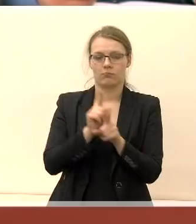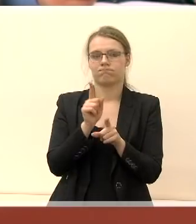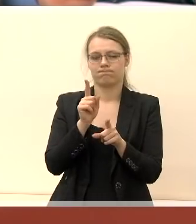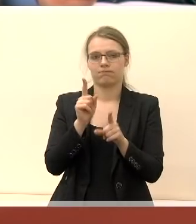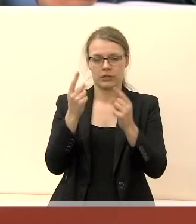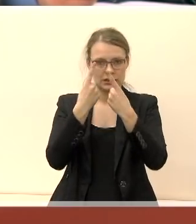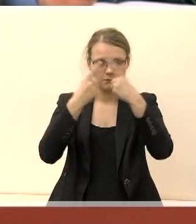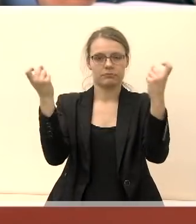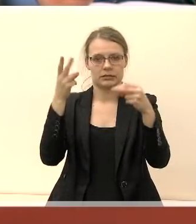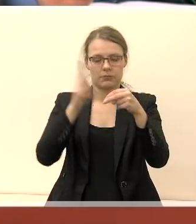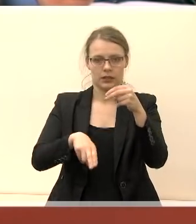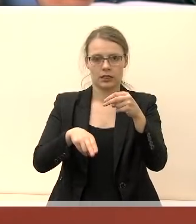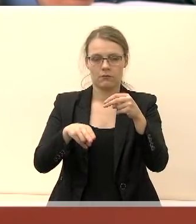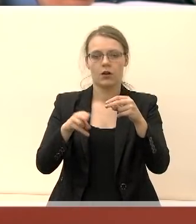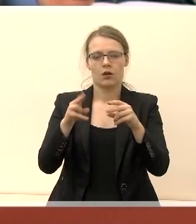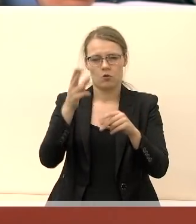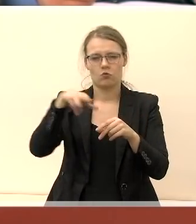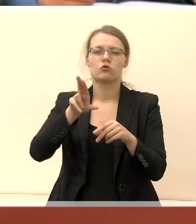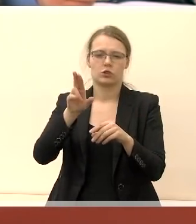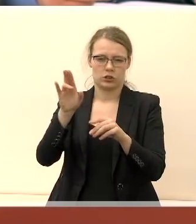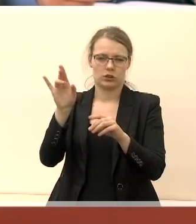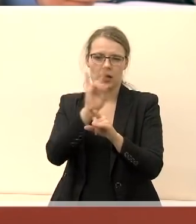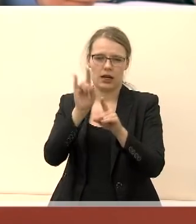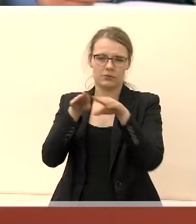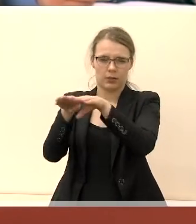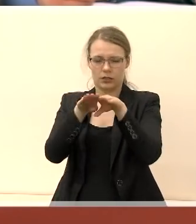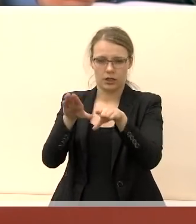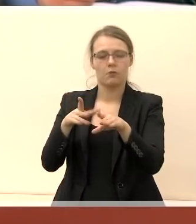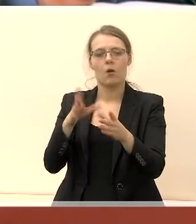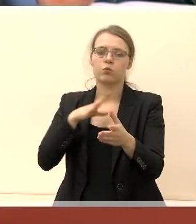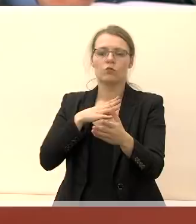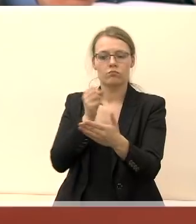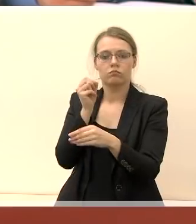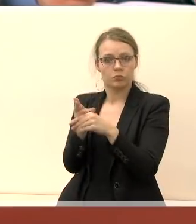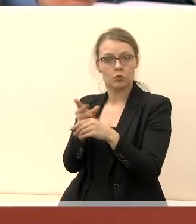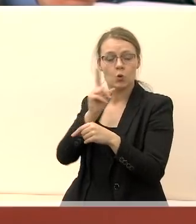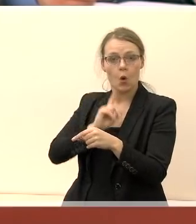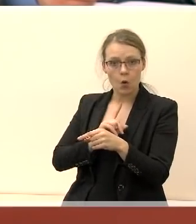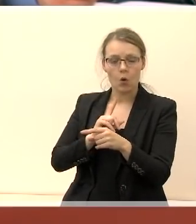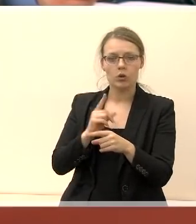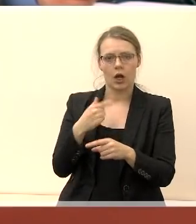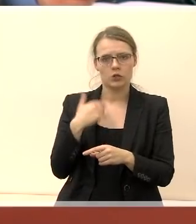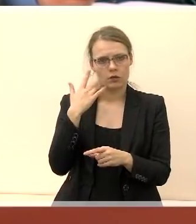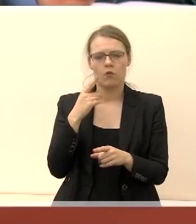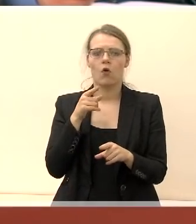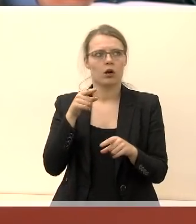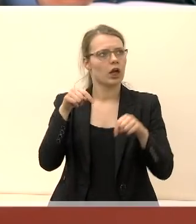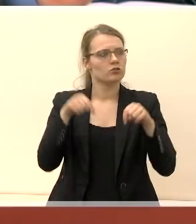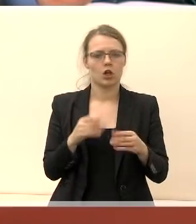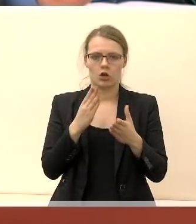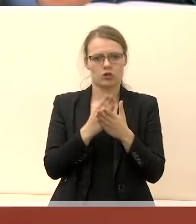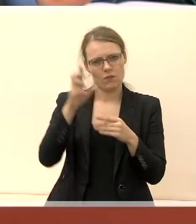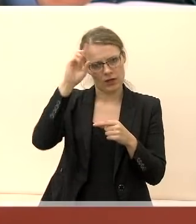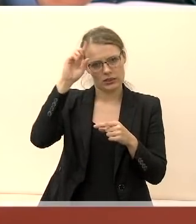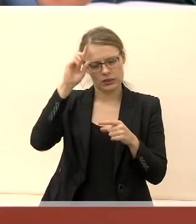už Marijampolės vienybę sąrašą iš rinkimų. Mes įsitikinę, kad tai yra teisinė valstybė ir